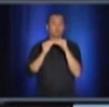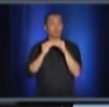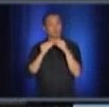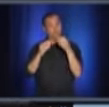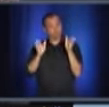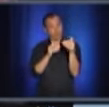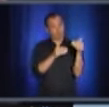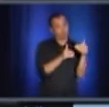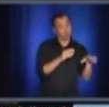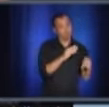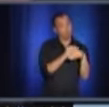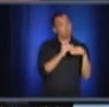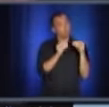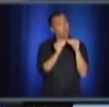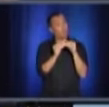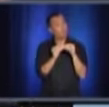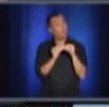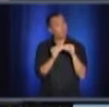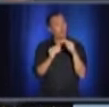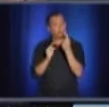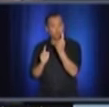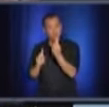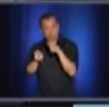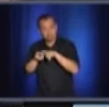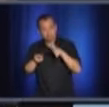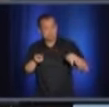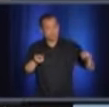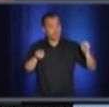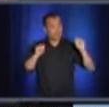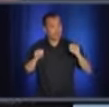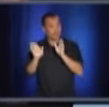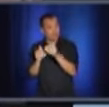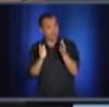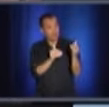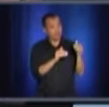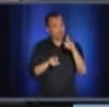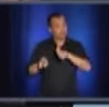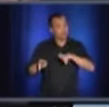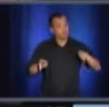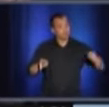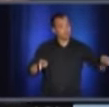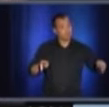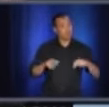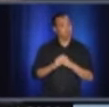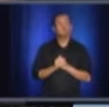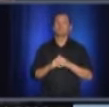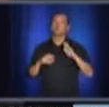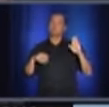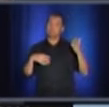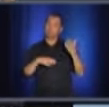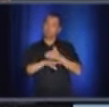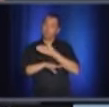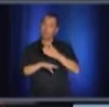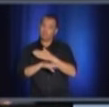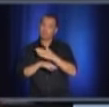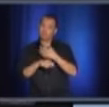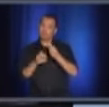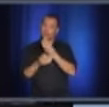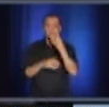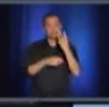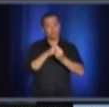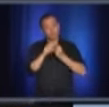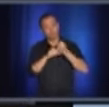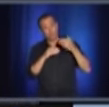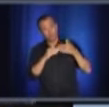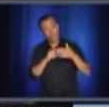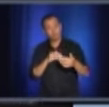cet hôpital modulaire, car l'hôpital sera rénové, mais cela prend plusieurs années. Donc, entre-temps,